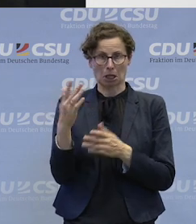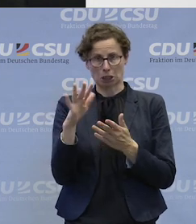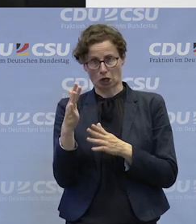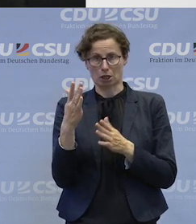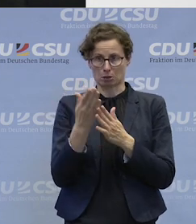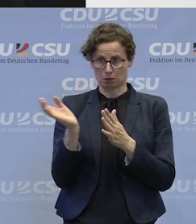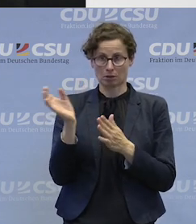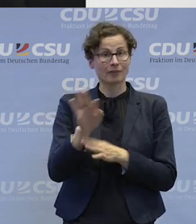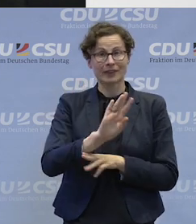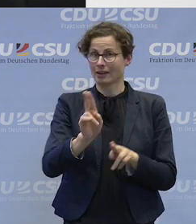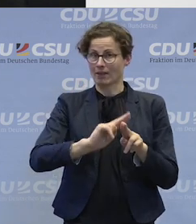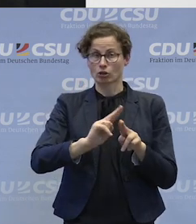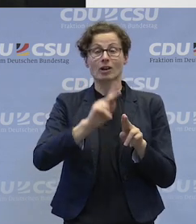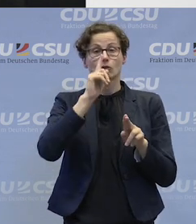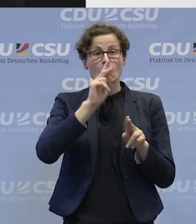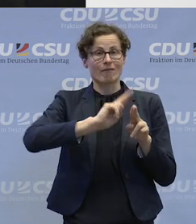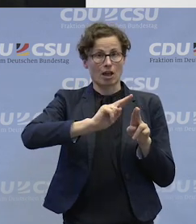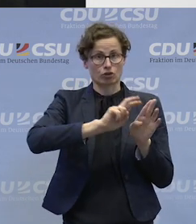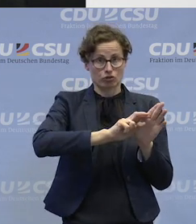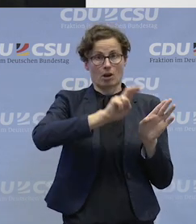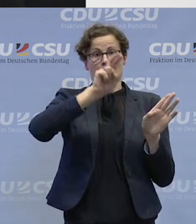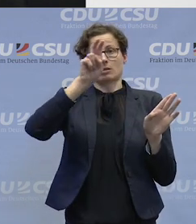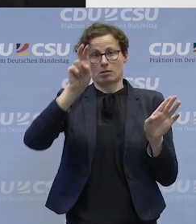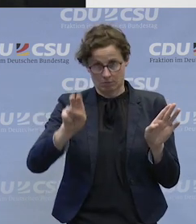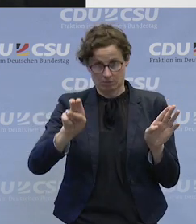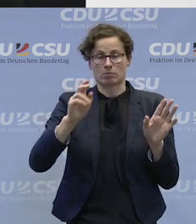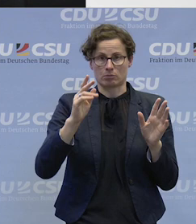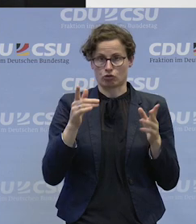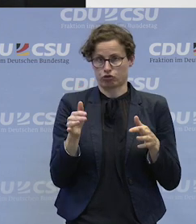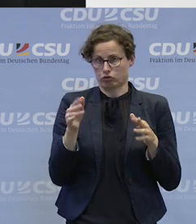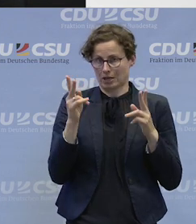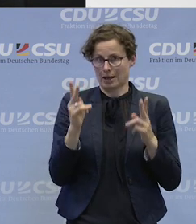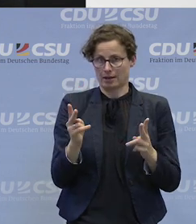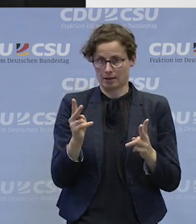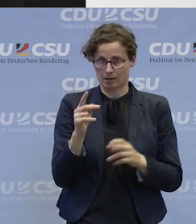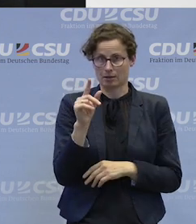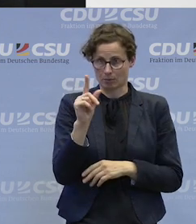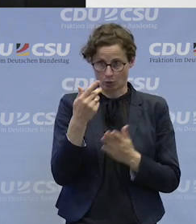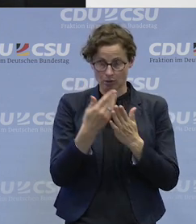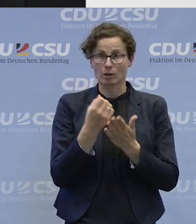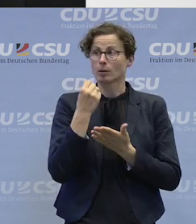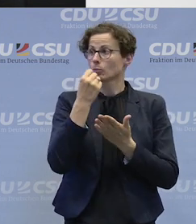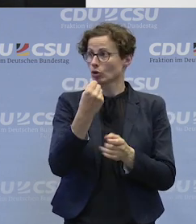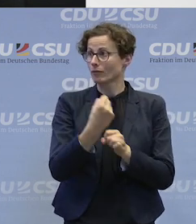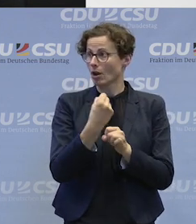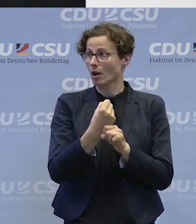der ist offenbar nicht in der Werkstatt. Also das ist nicht der Fall, sondern es geht um Menschen, die